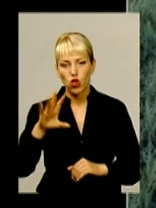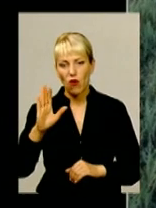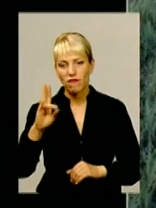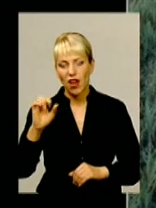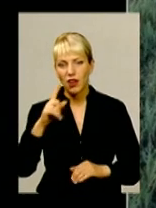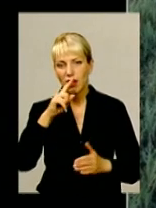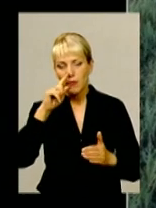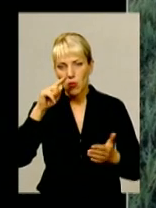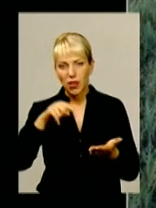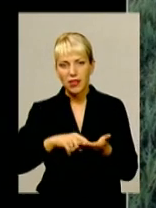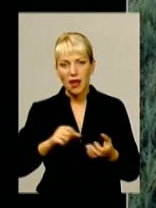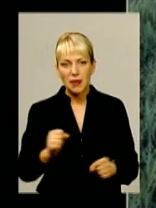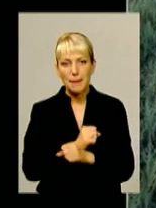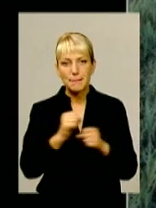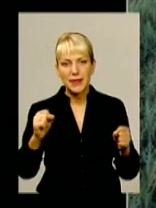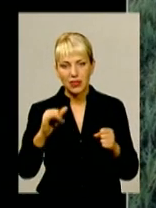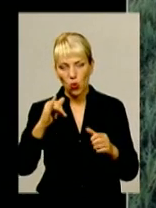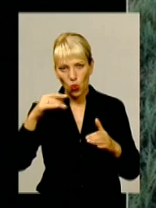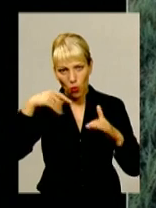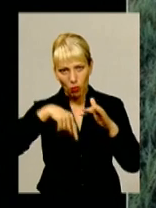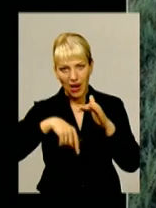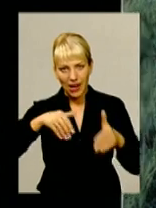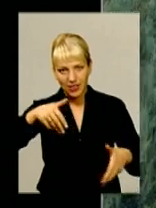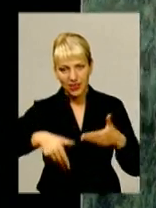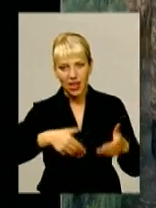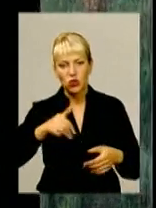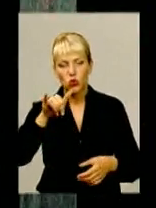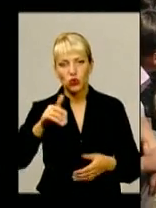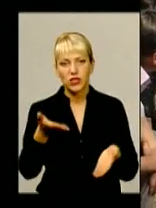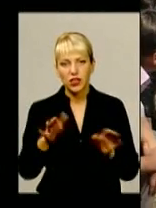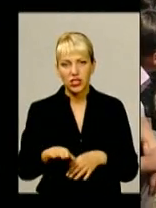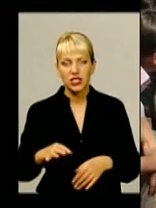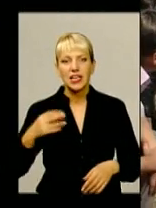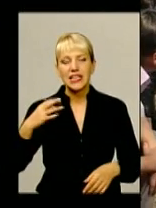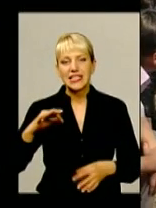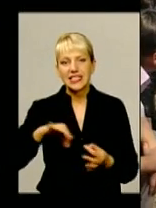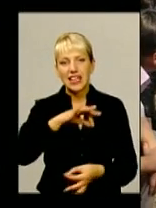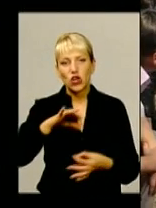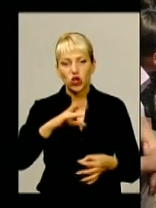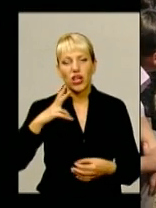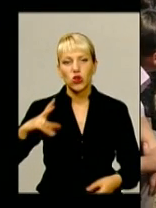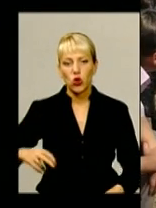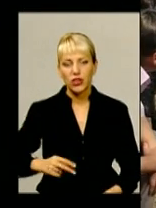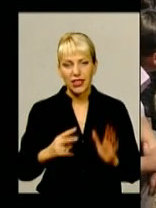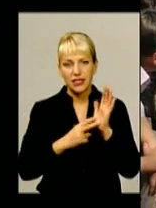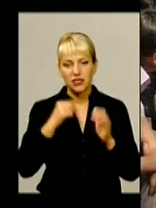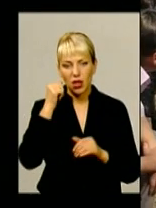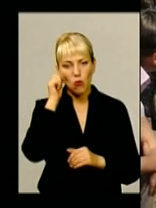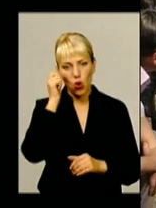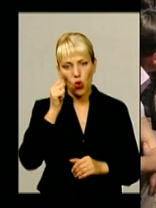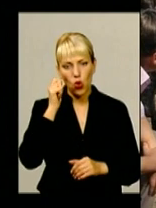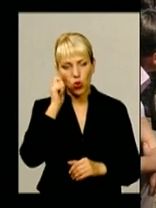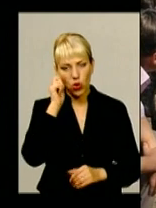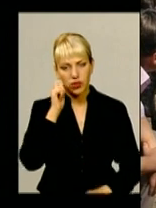попадання міни в бліндаж. У чоловіка залишилася сиритою семирічна донька. На день раніше прощалися із героєм у селі Крупець Славутського